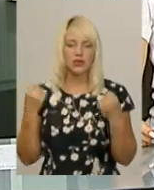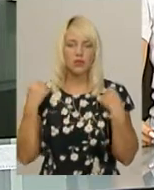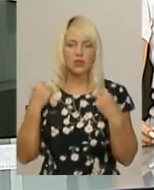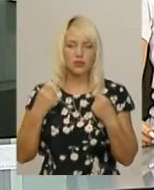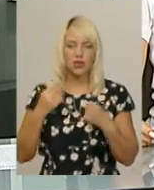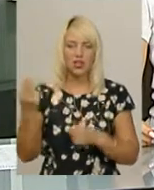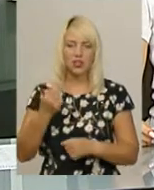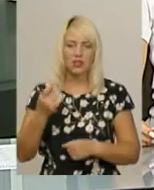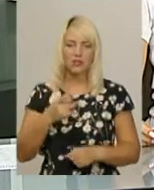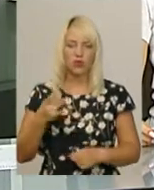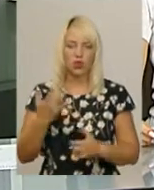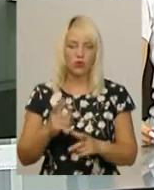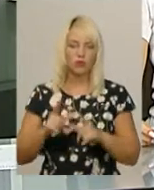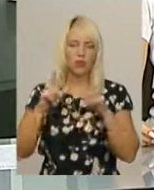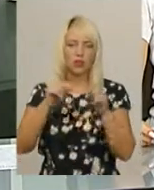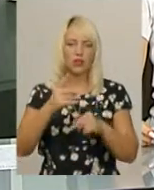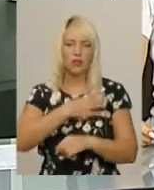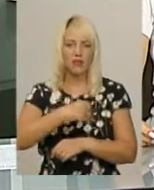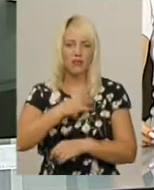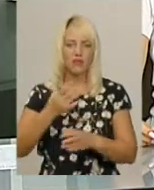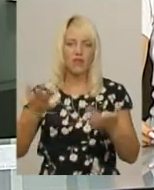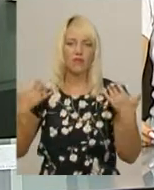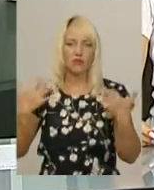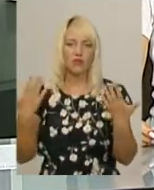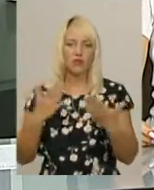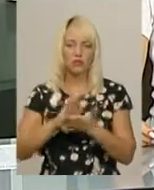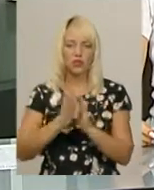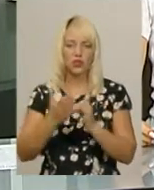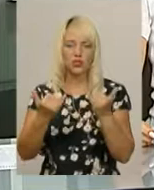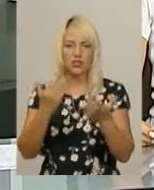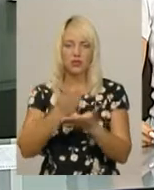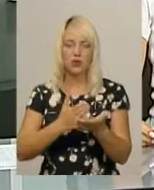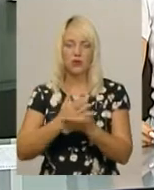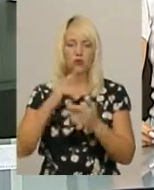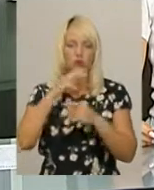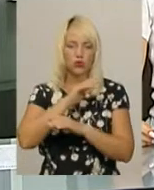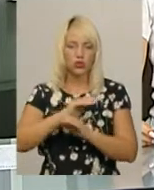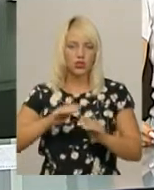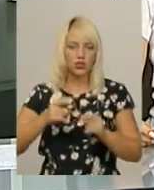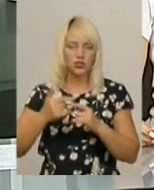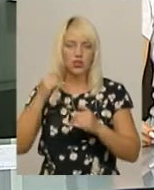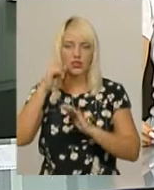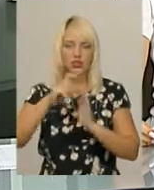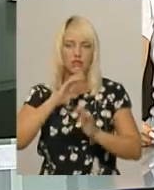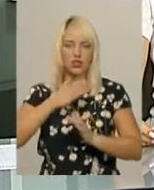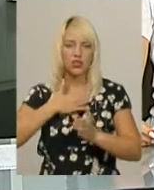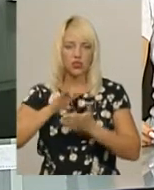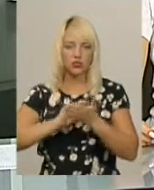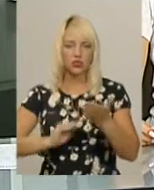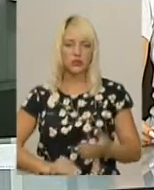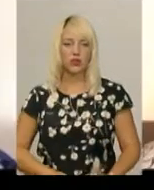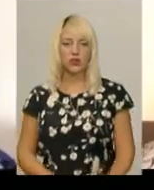району, які приїхали до Львова на відпочинок. У якому стані зараз перебувають отруєні, дізнавалася моя колега Ольга Дейнека.